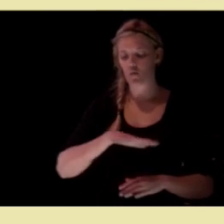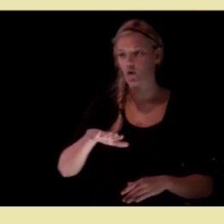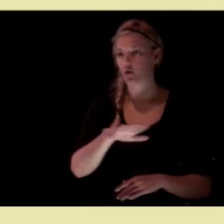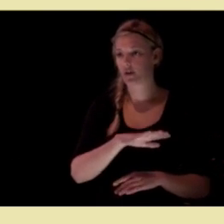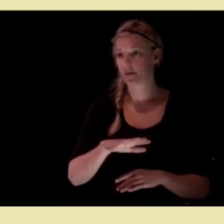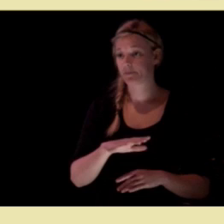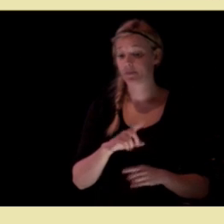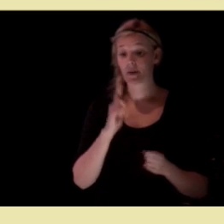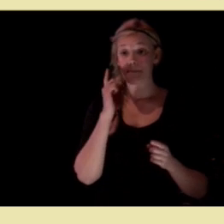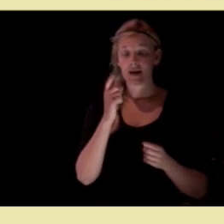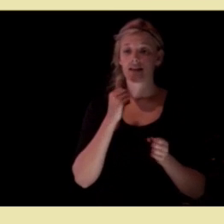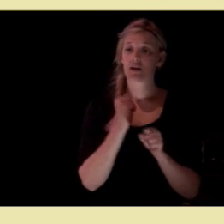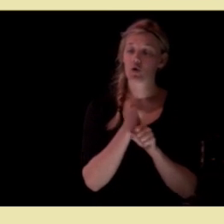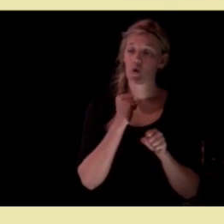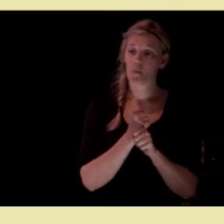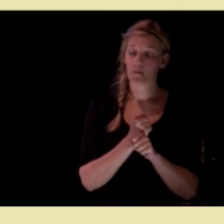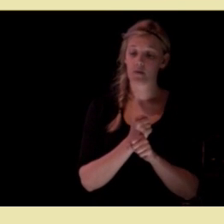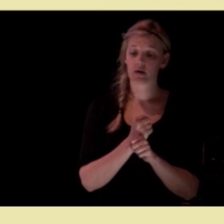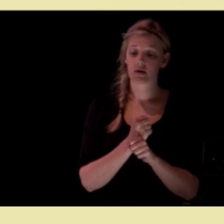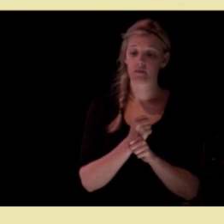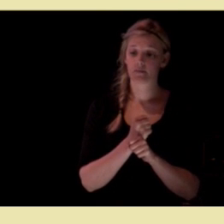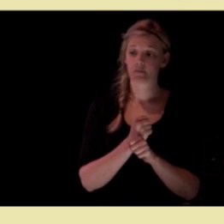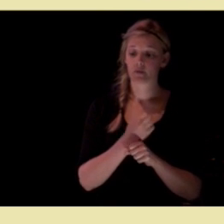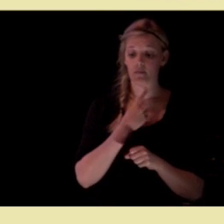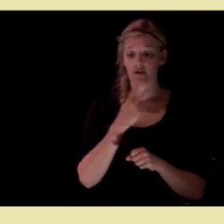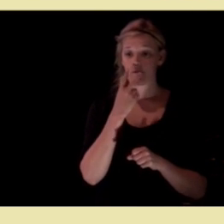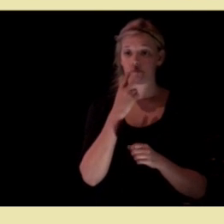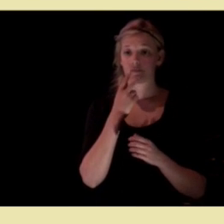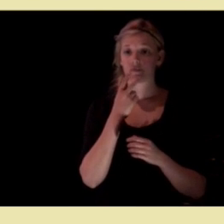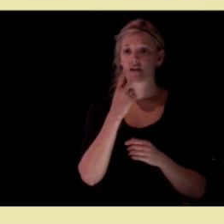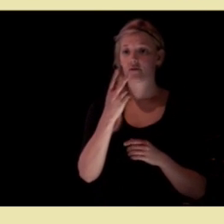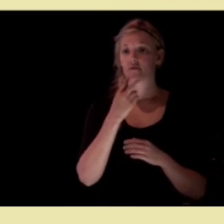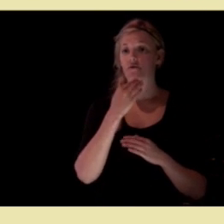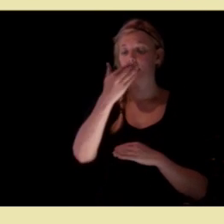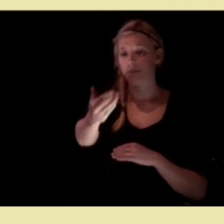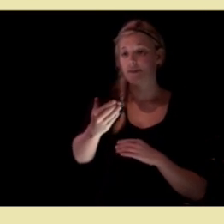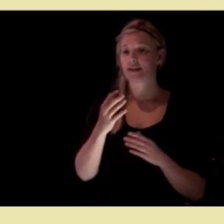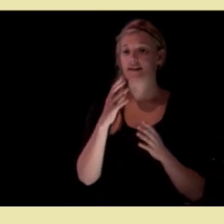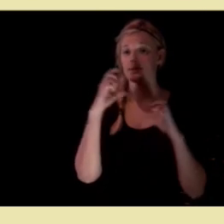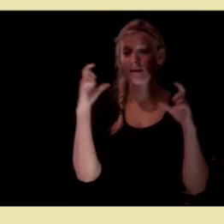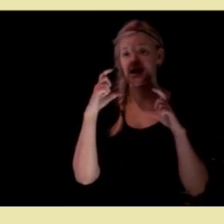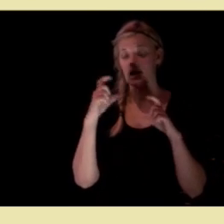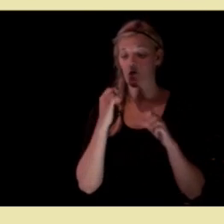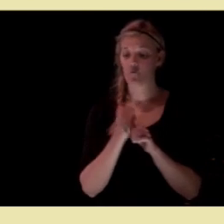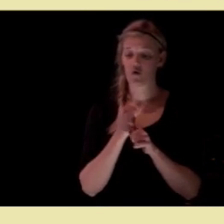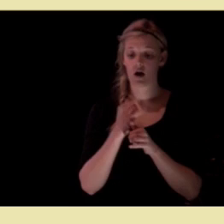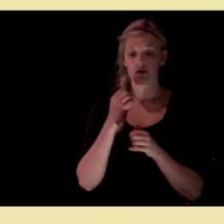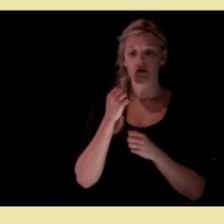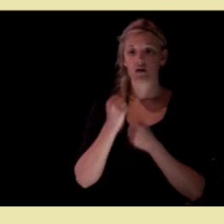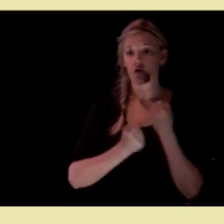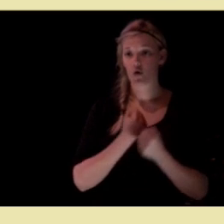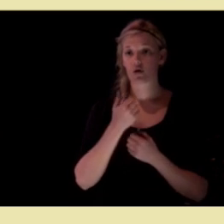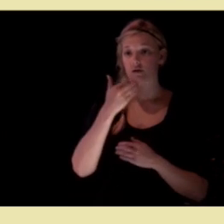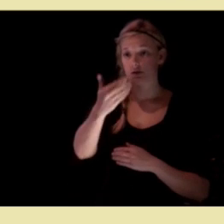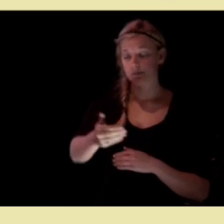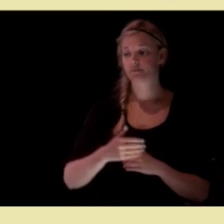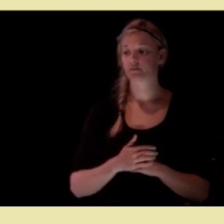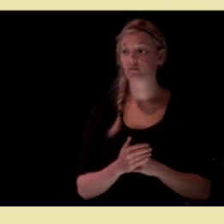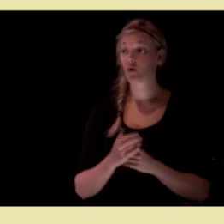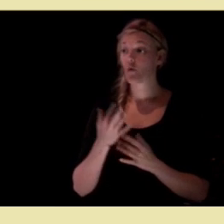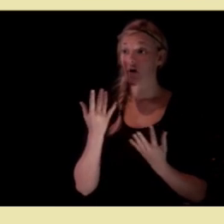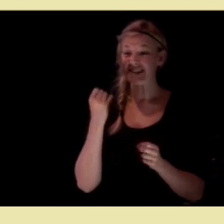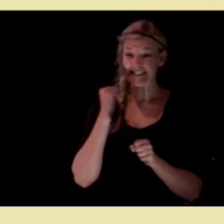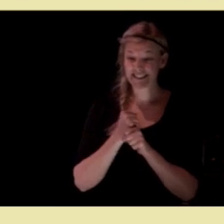jobber systematisk med fremtidsbildene om hvordan det kan håndteres. Det som i hvert fall er helt sikkert,